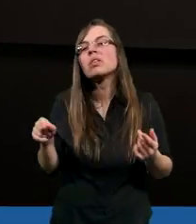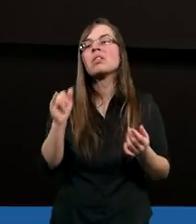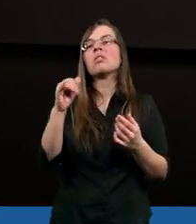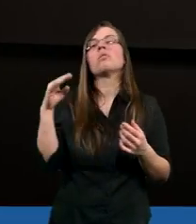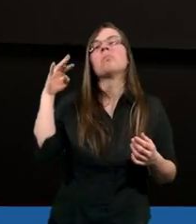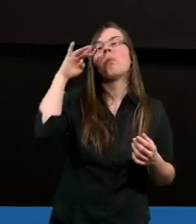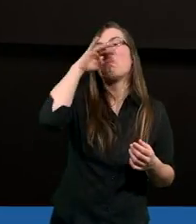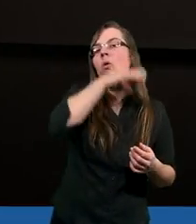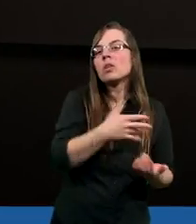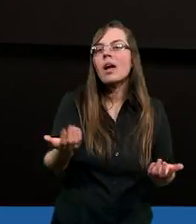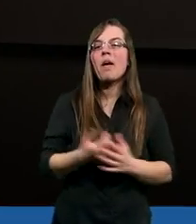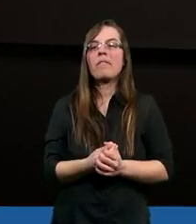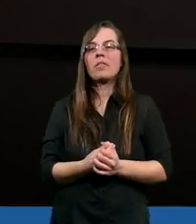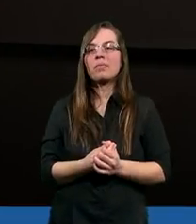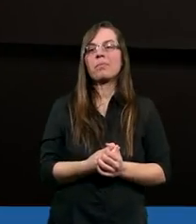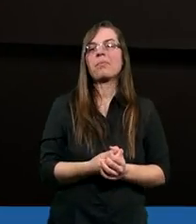rozczarowałem się.